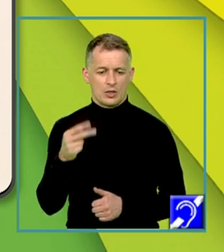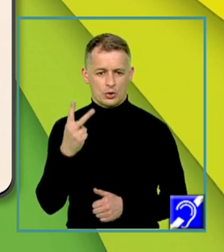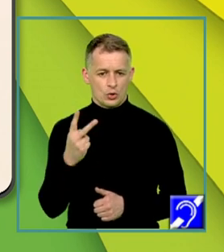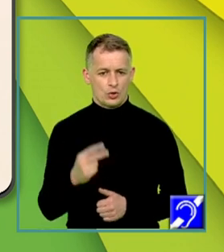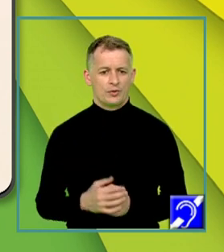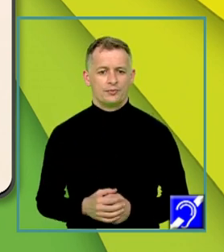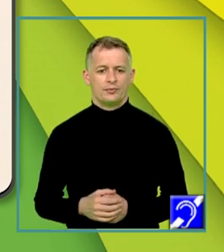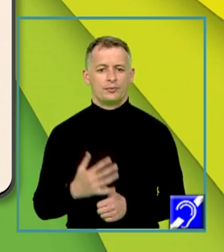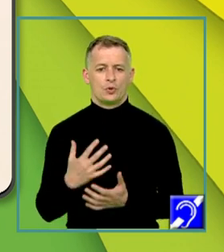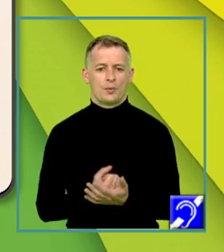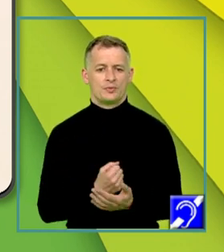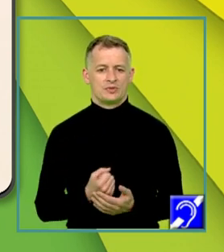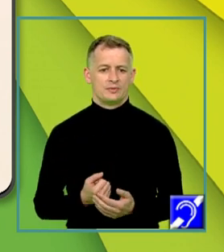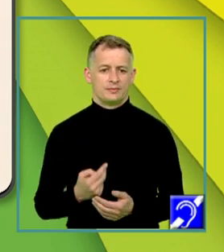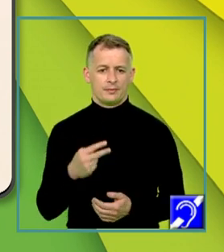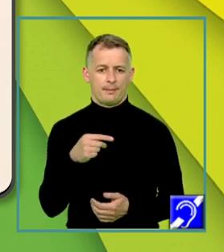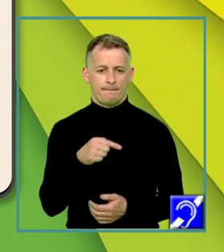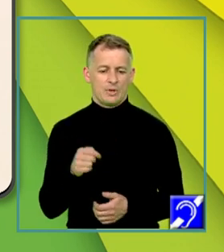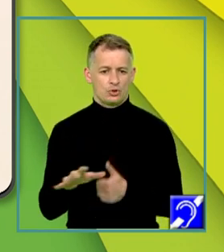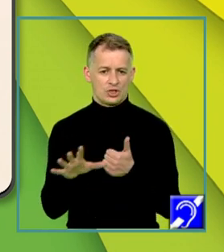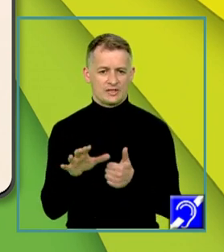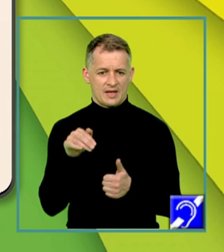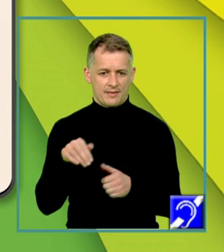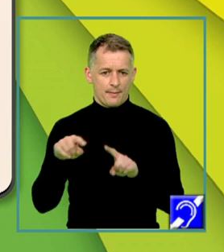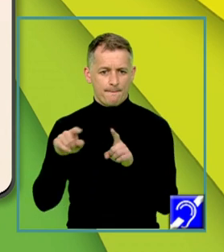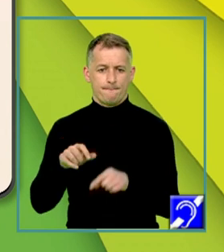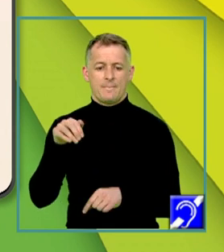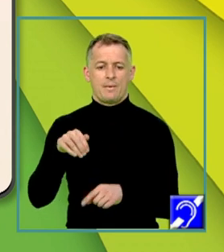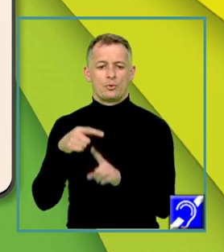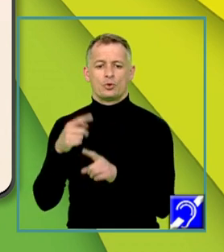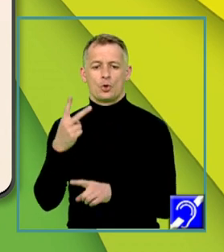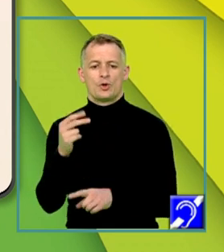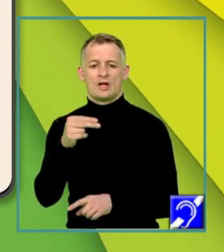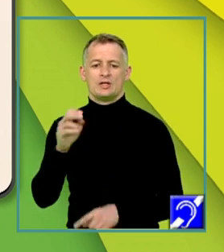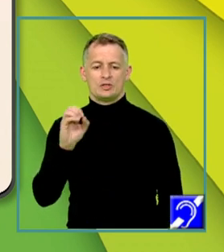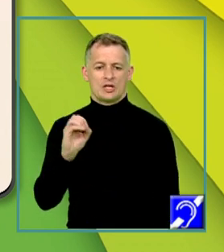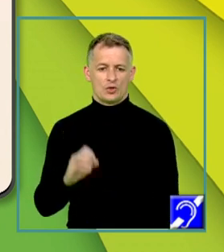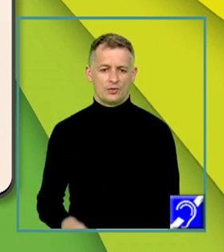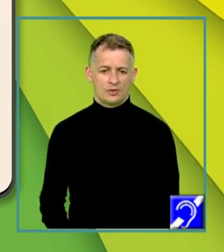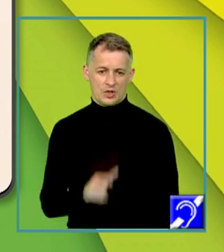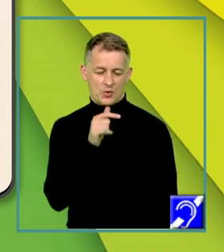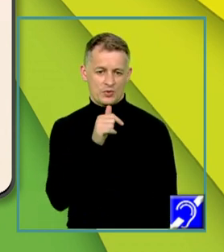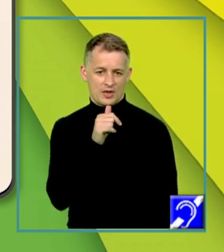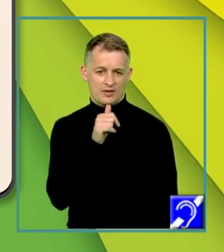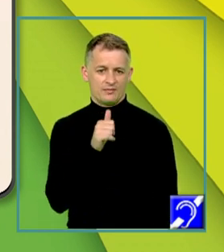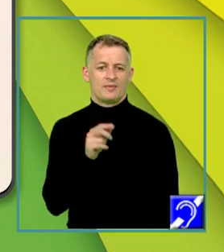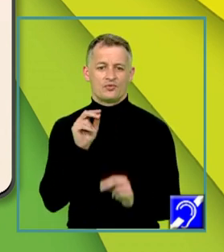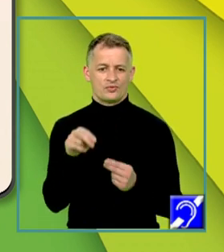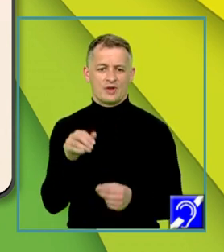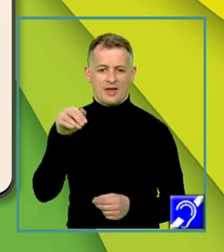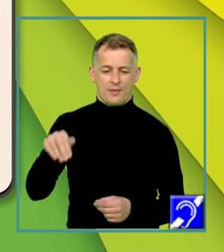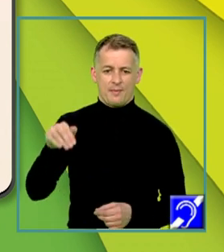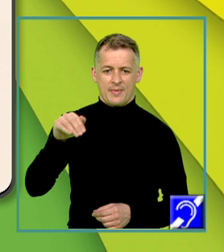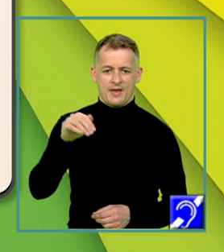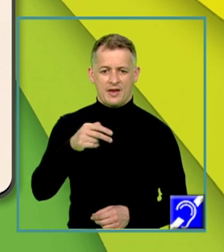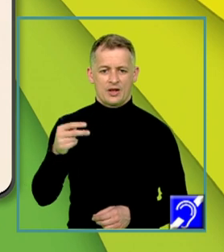Obținem minus 6 M pe lângă M plus 2 egal cu 0 de unde rezultă M egal